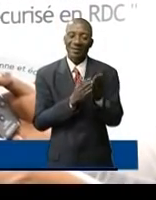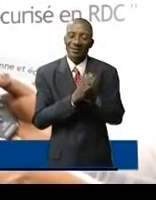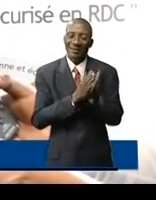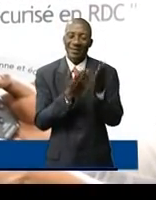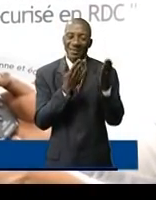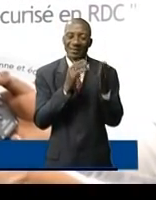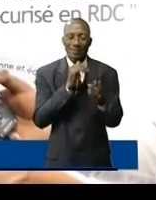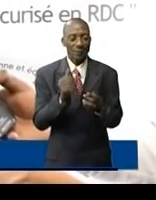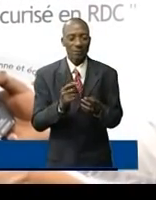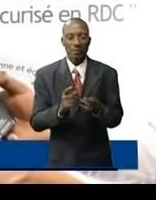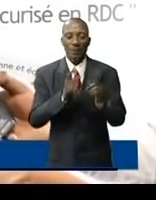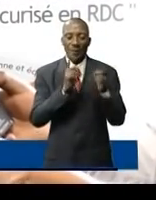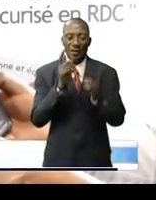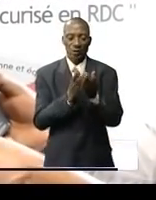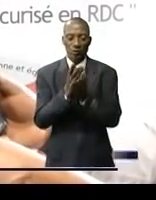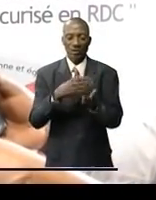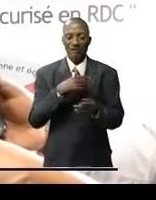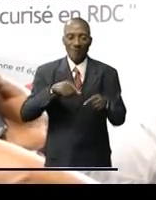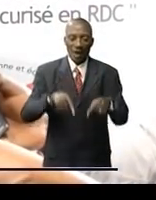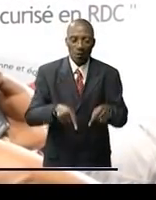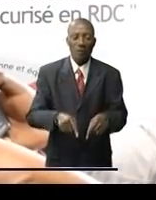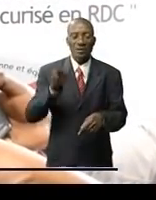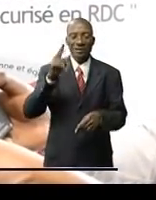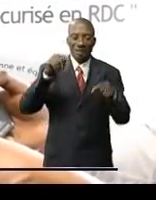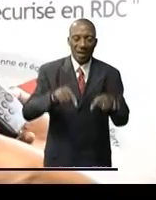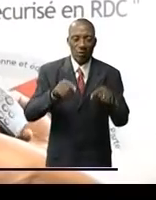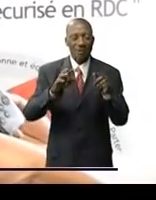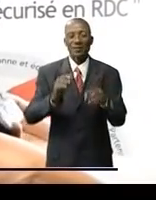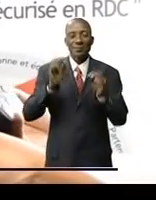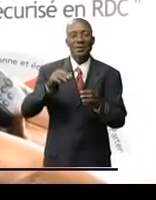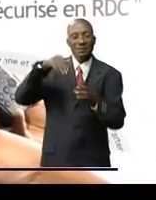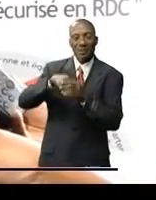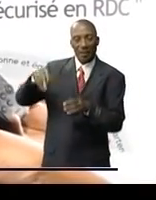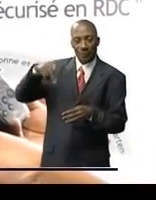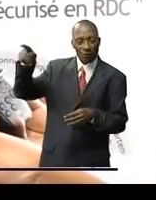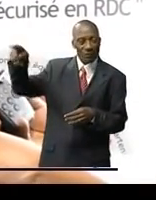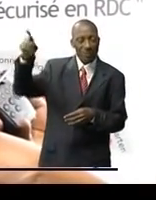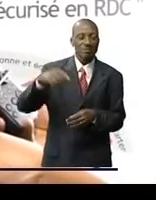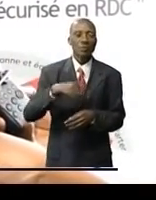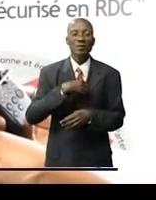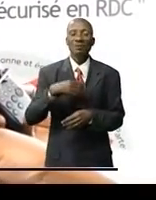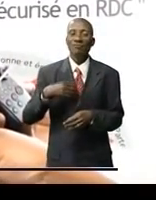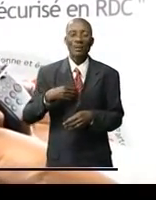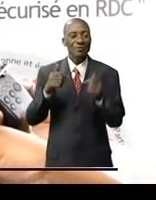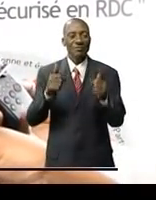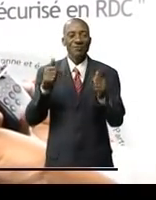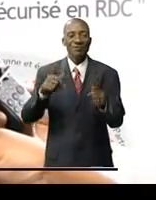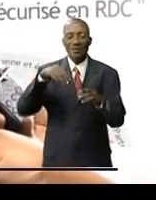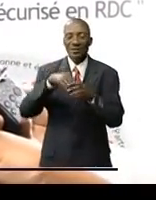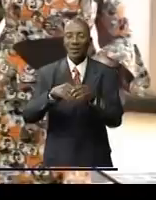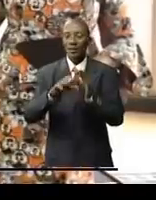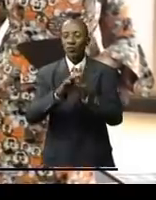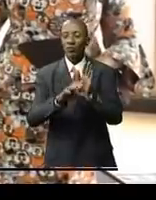mais lorsque vous allez en province vous pouvez vous imaginer que les femmes vivent dans des conditions où vous ne pouvez pas penser qu'elles sont de droit